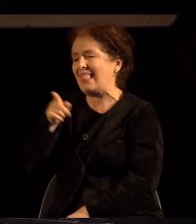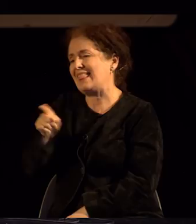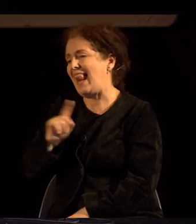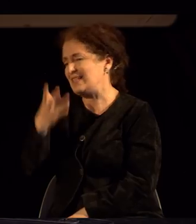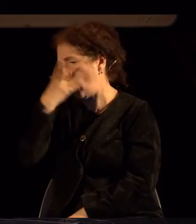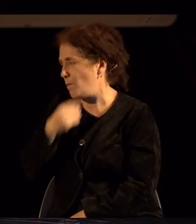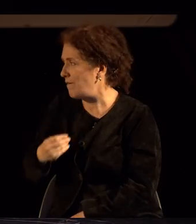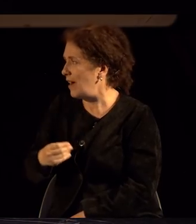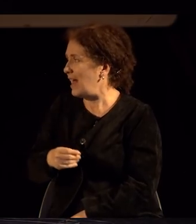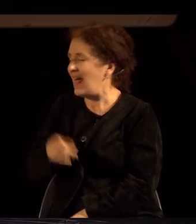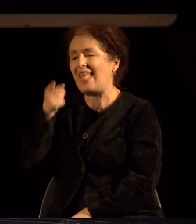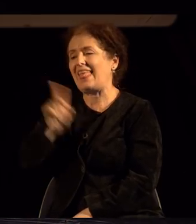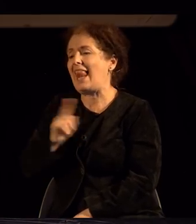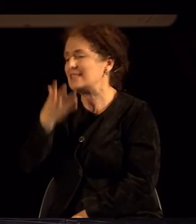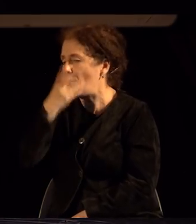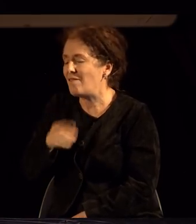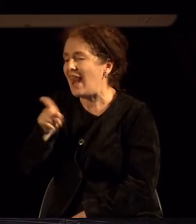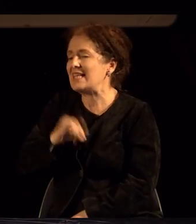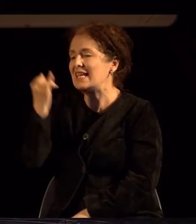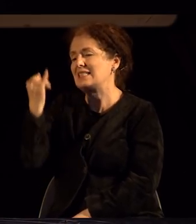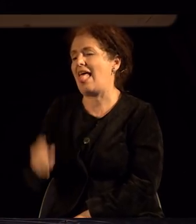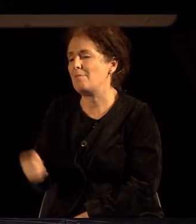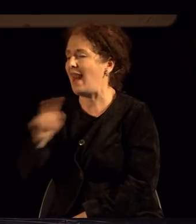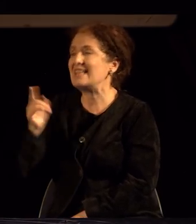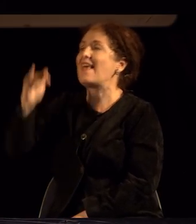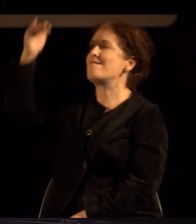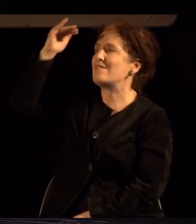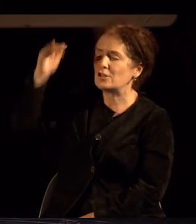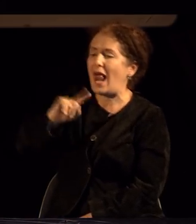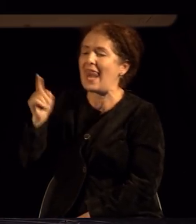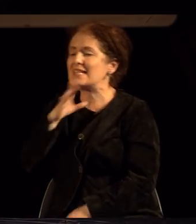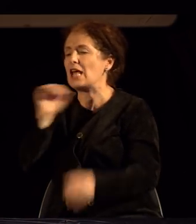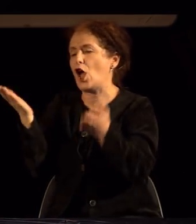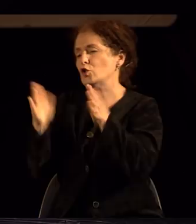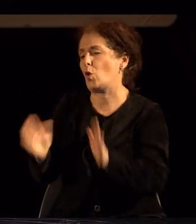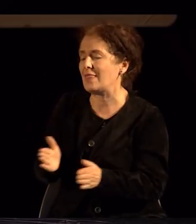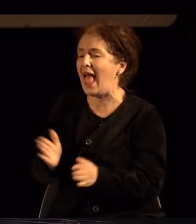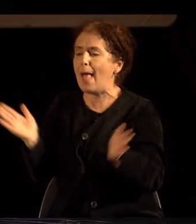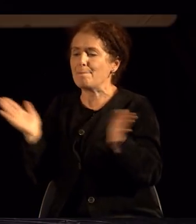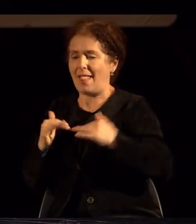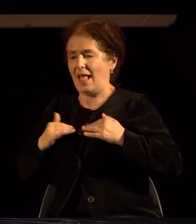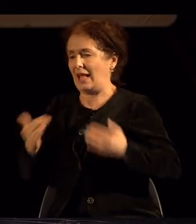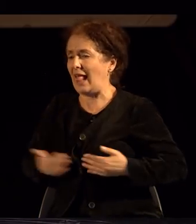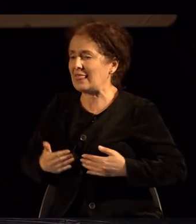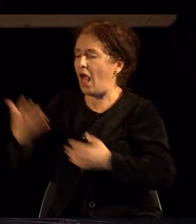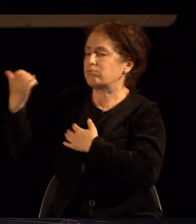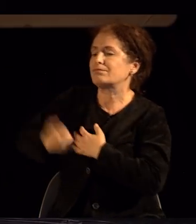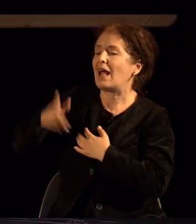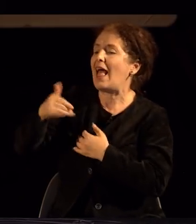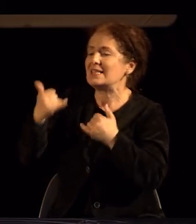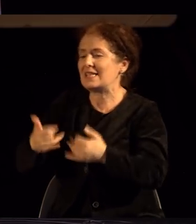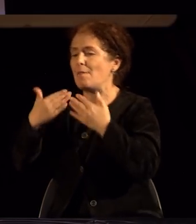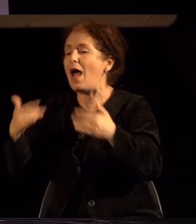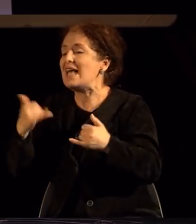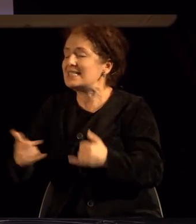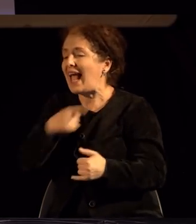угава не си доволна млада не си доволна слава не си доволна висока не си доволна згодна малите са градите напумпай ги купи списање